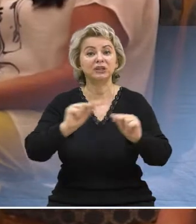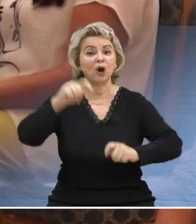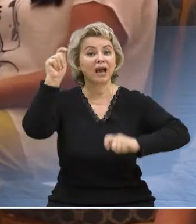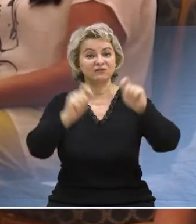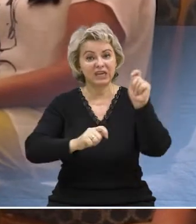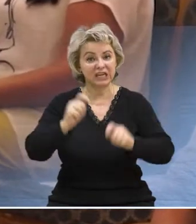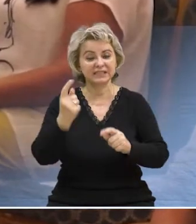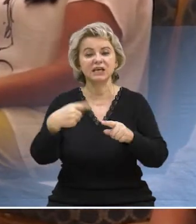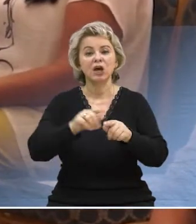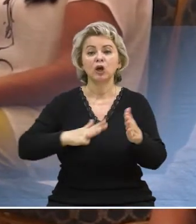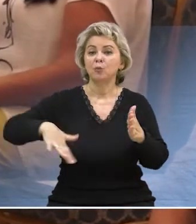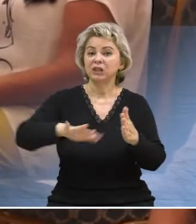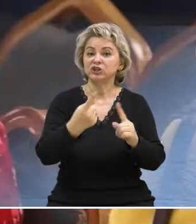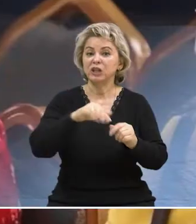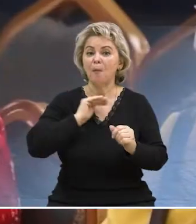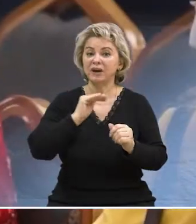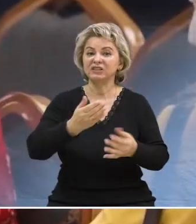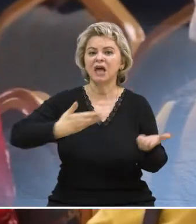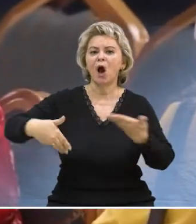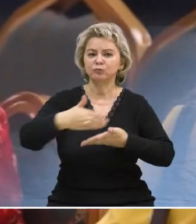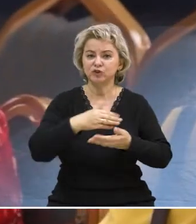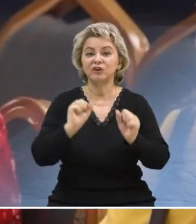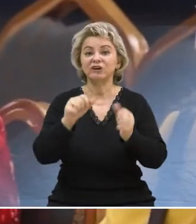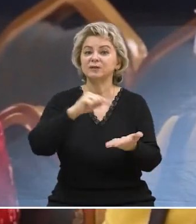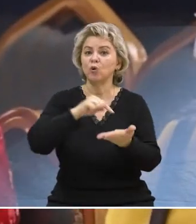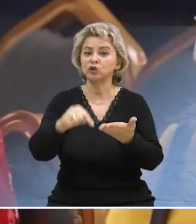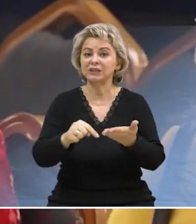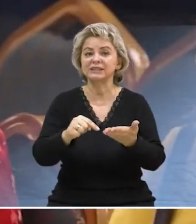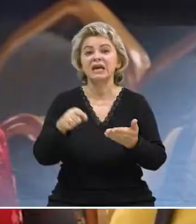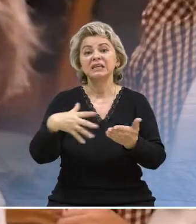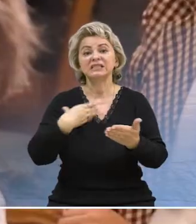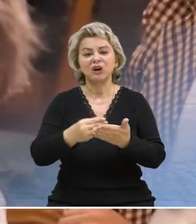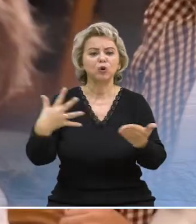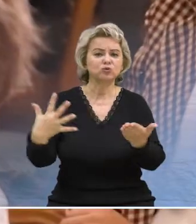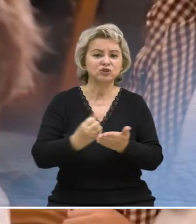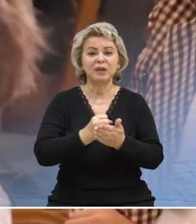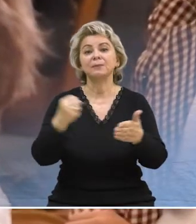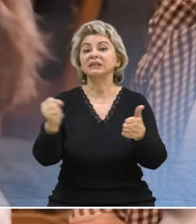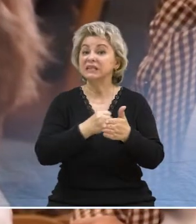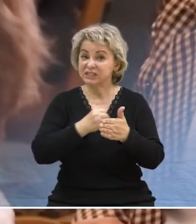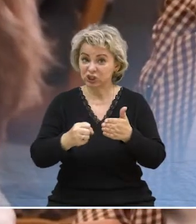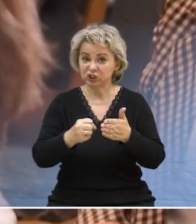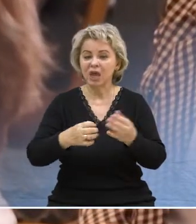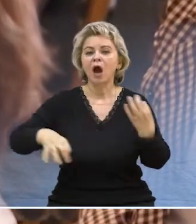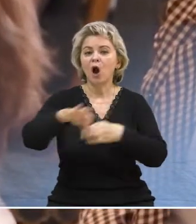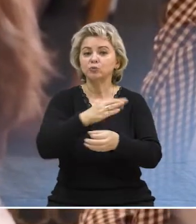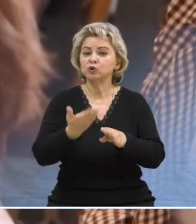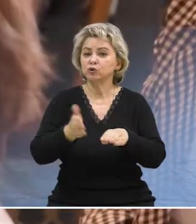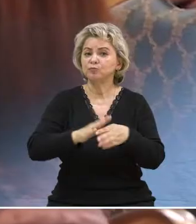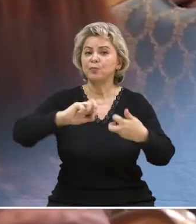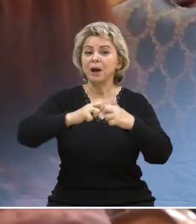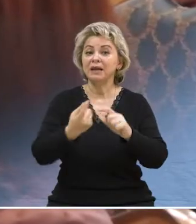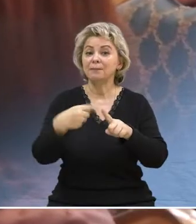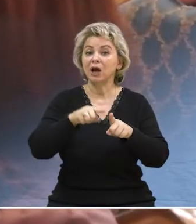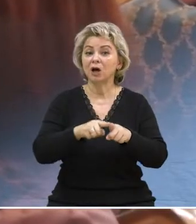педагогическая конференция. Это площадка для профессионального общения, возможность поделиться с коллегами своими успехами и достижениями, обсудить